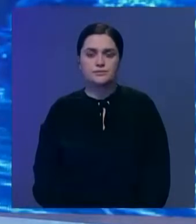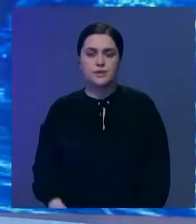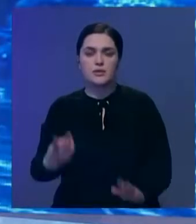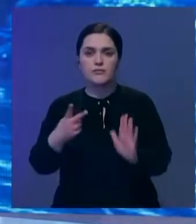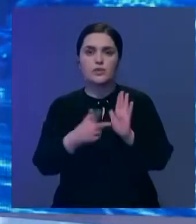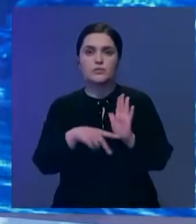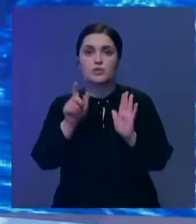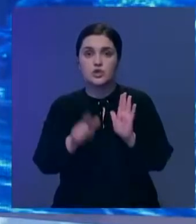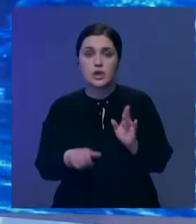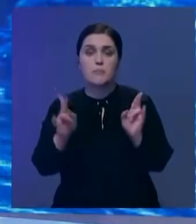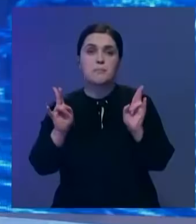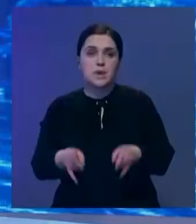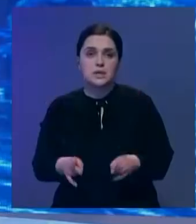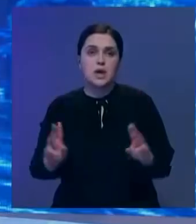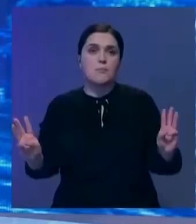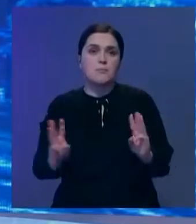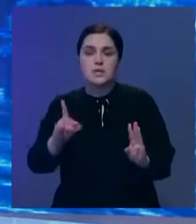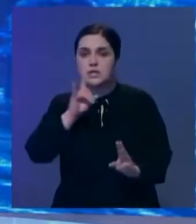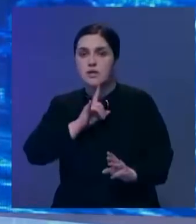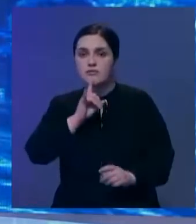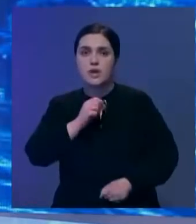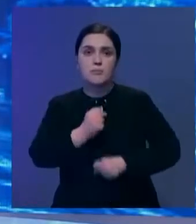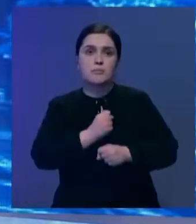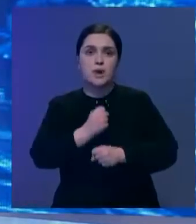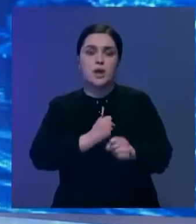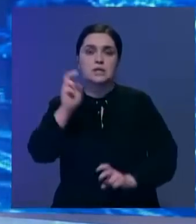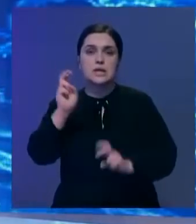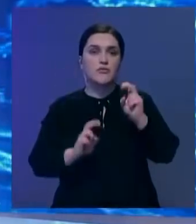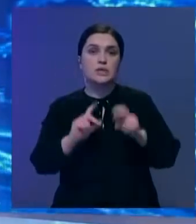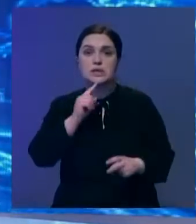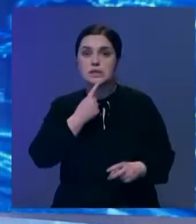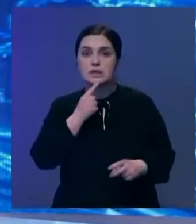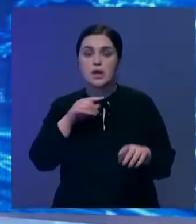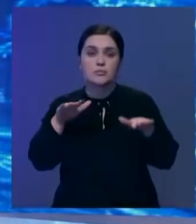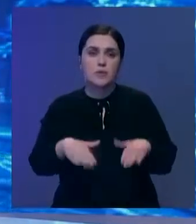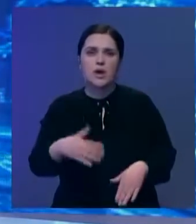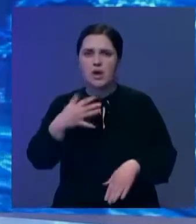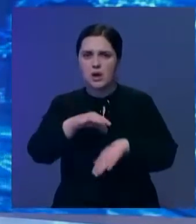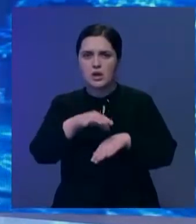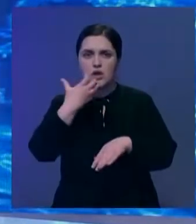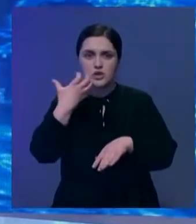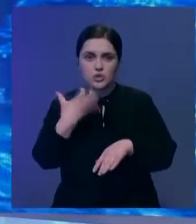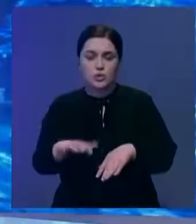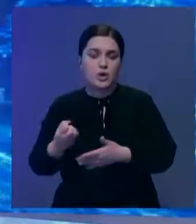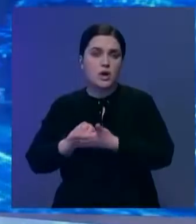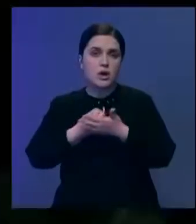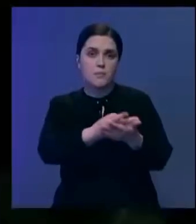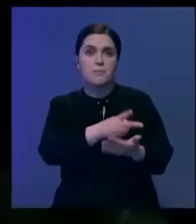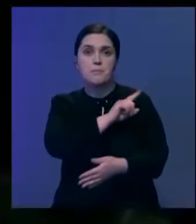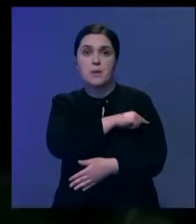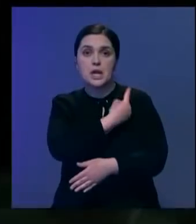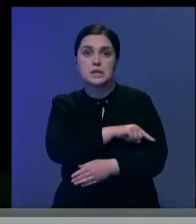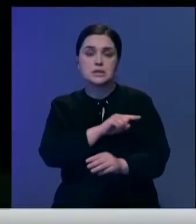28 человек пострадали из-за пожара на нефтеперерабатывающем заводе в Индонезии. С ожогами сотрудников НПЗ доставили в больницу.